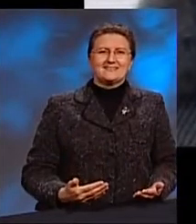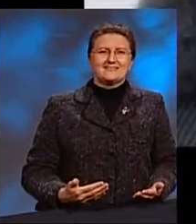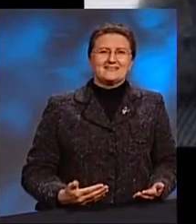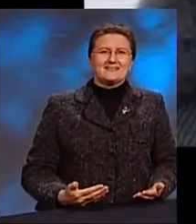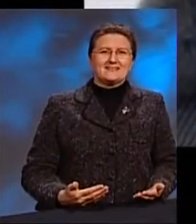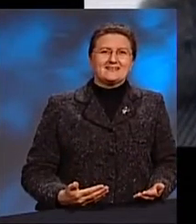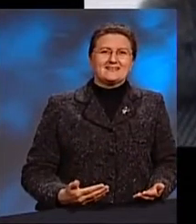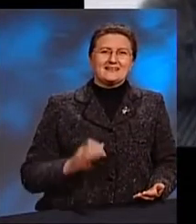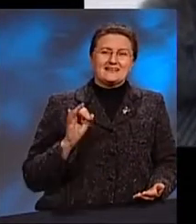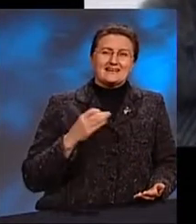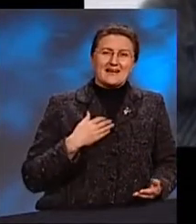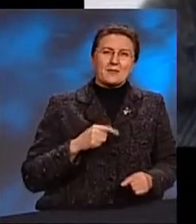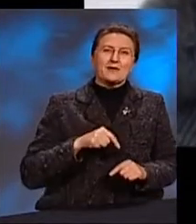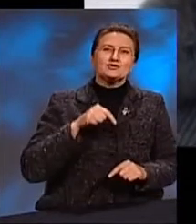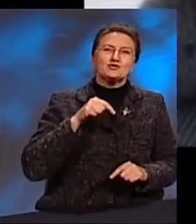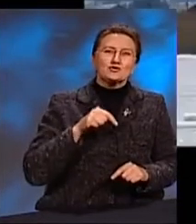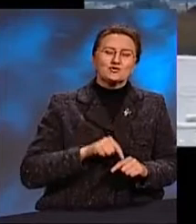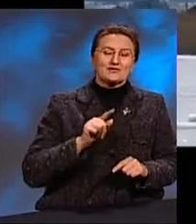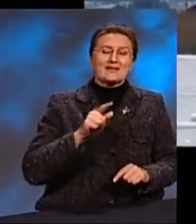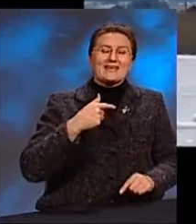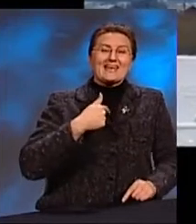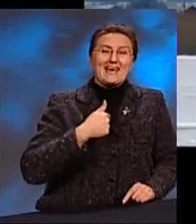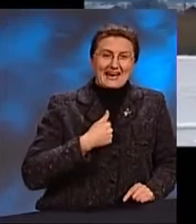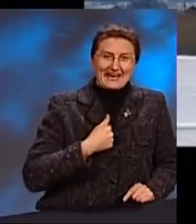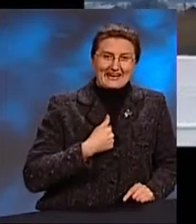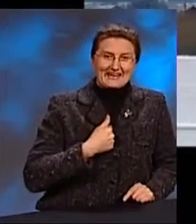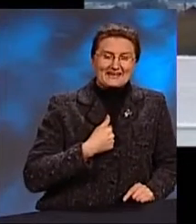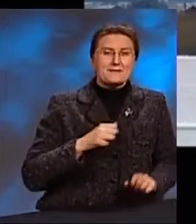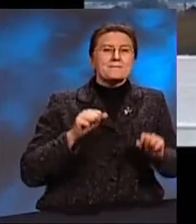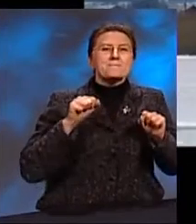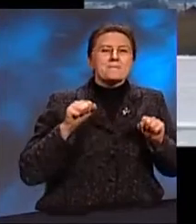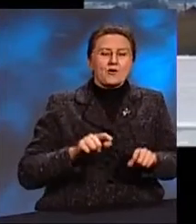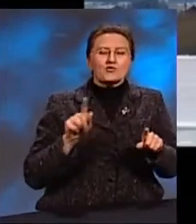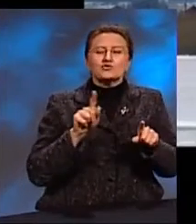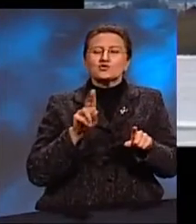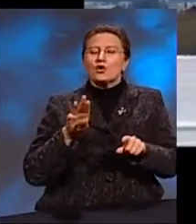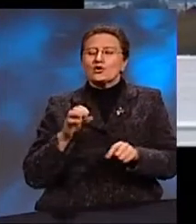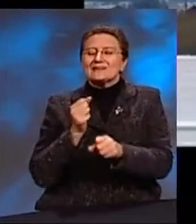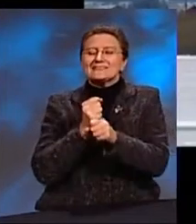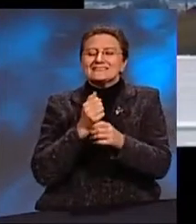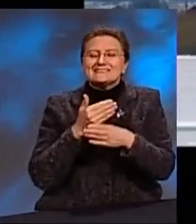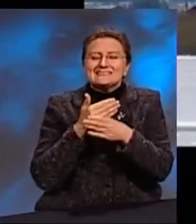И я почувствовала, что я Могу что-то сделать для